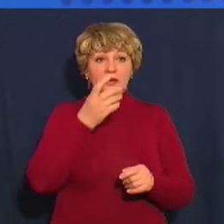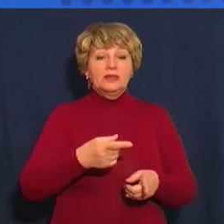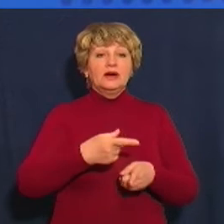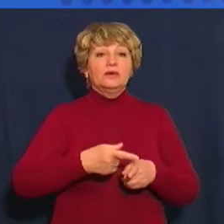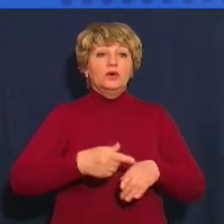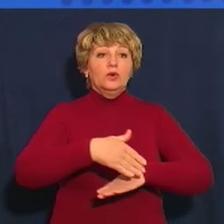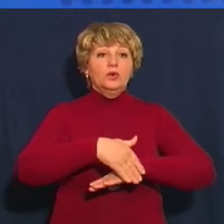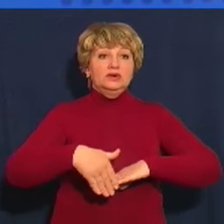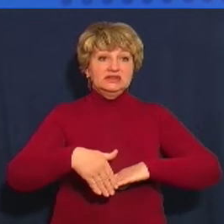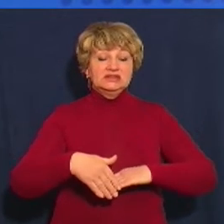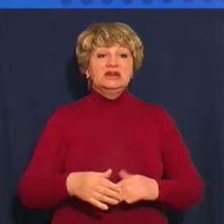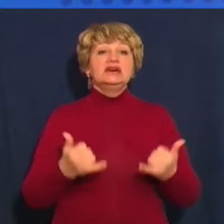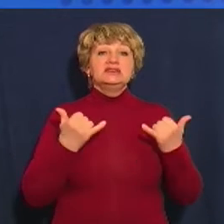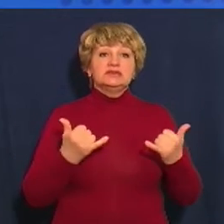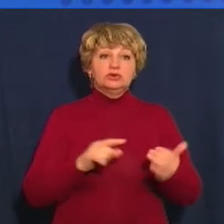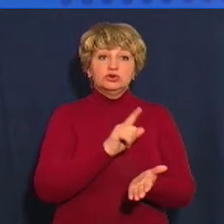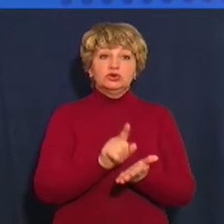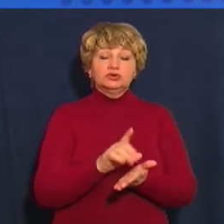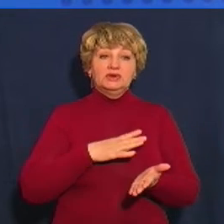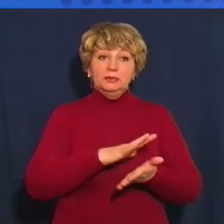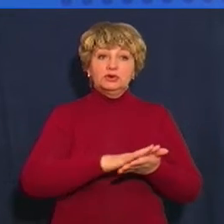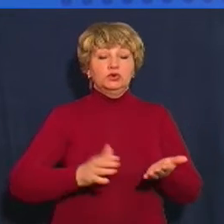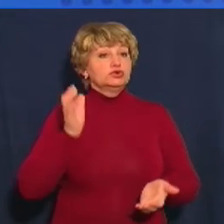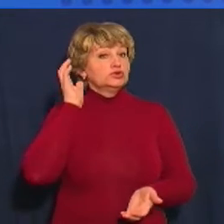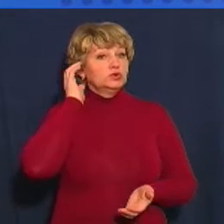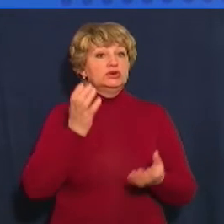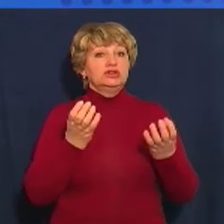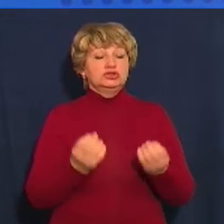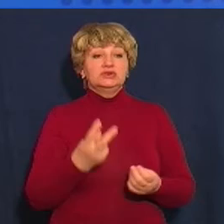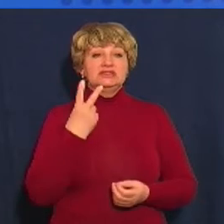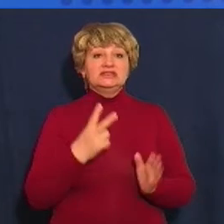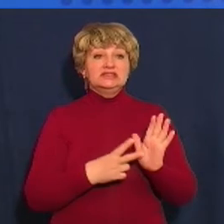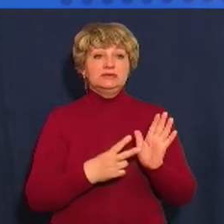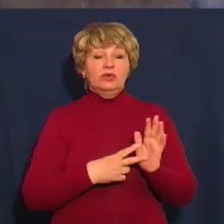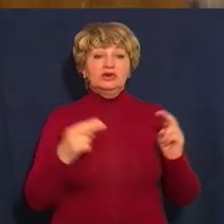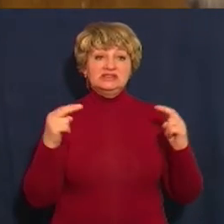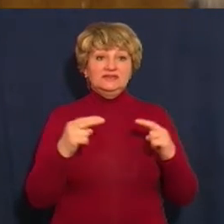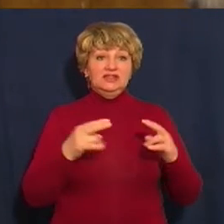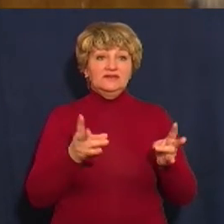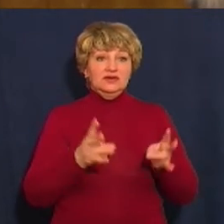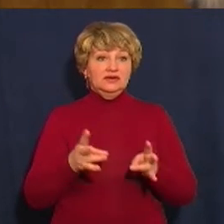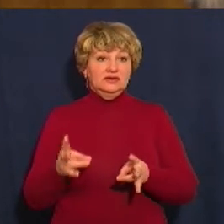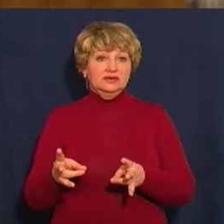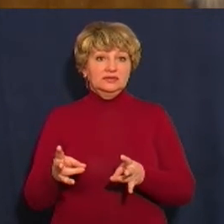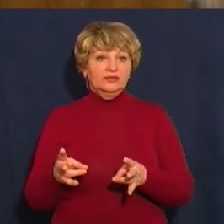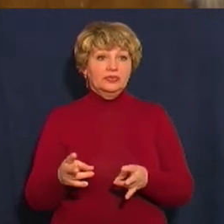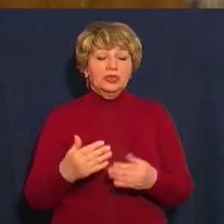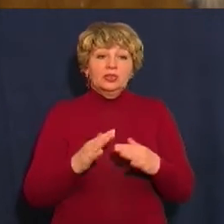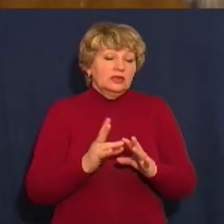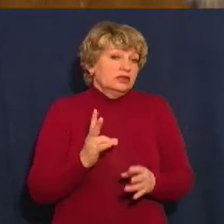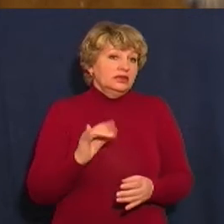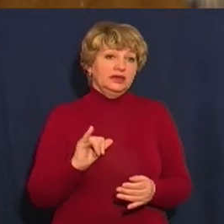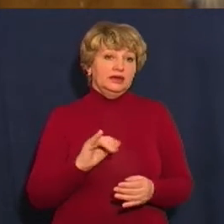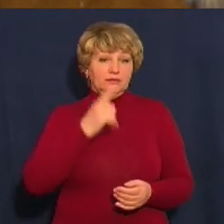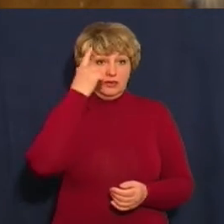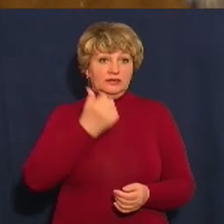Чорновола Чайковського. Сьогодні мали продовжити слухати ще сімох свідків аварії. Ні, не повідомляли, але